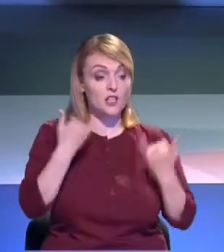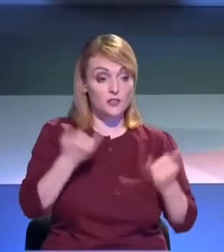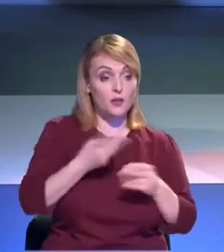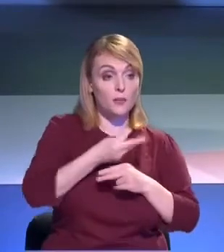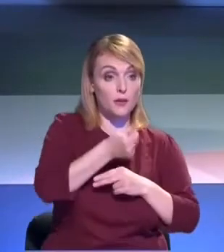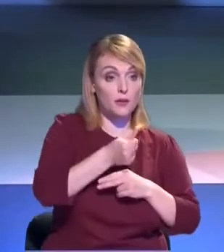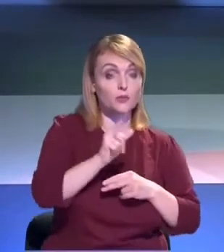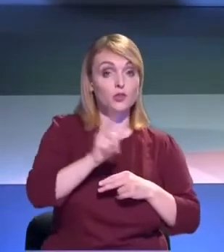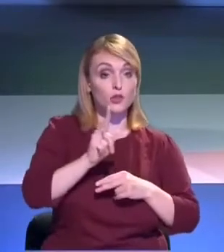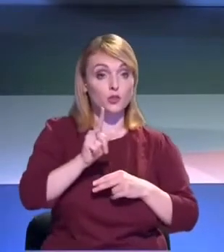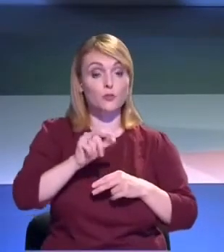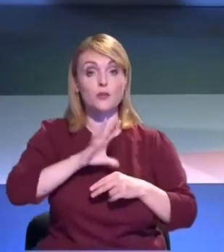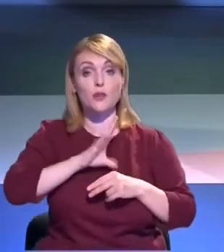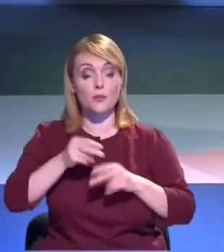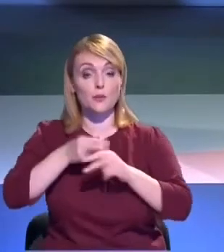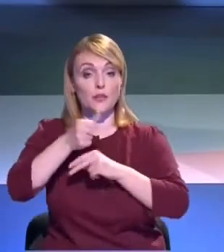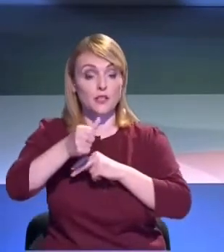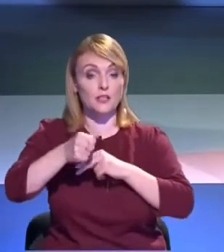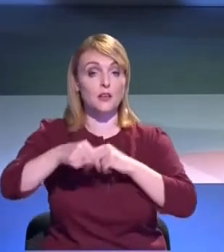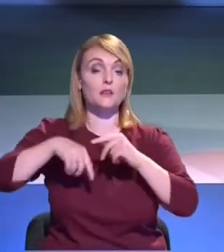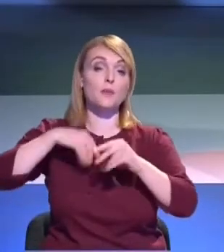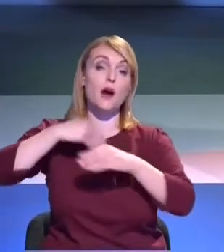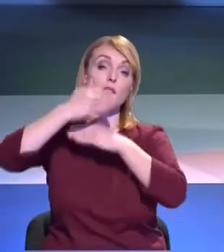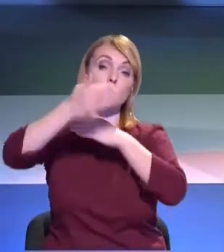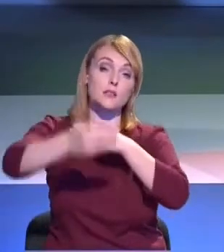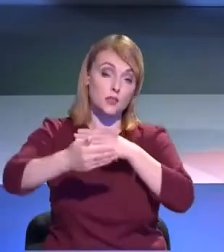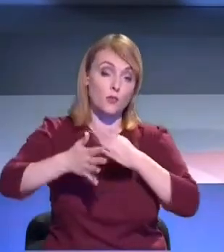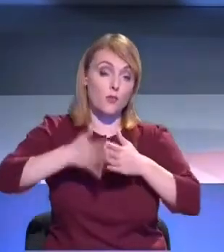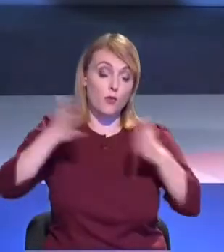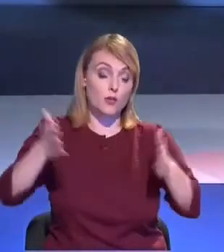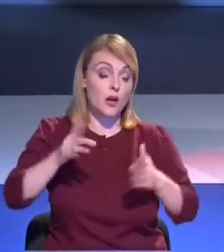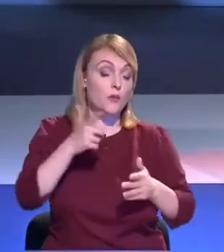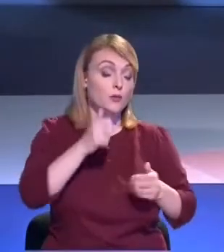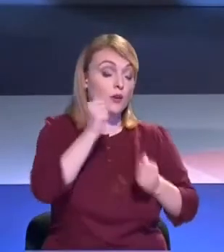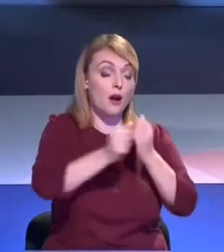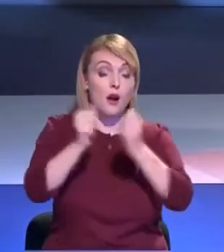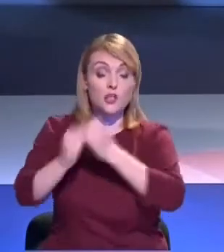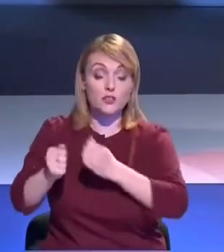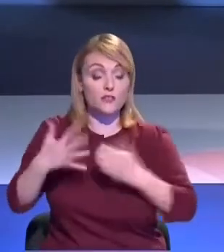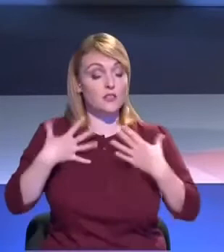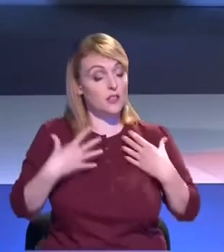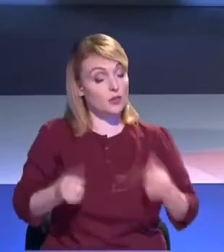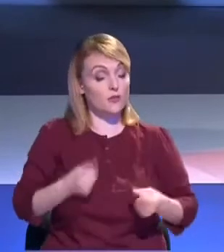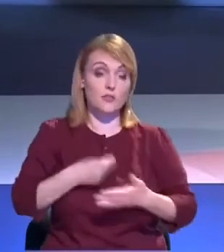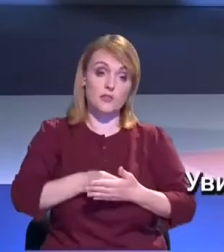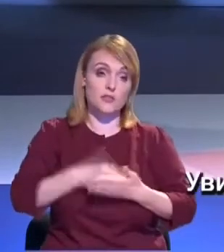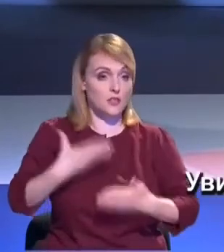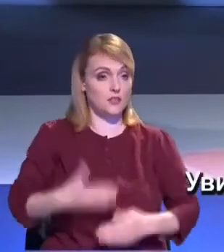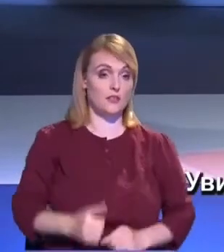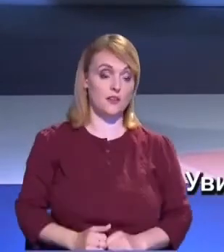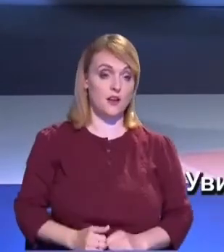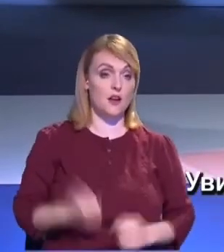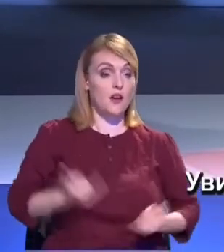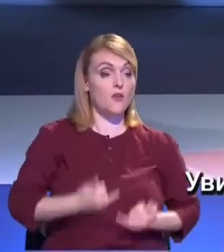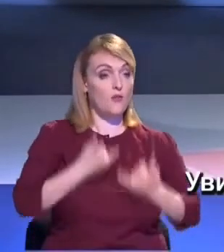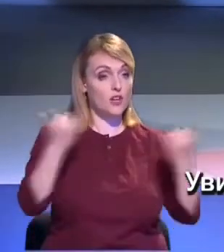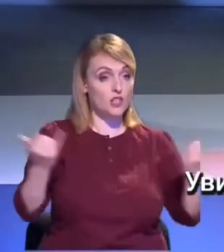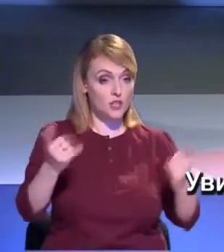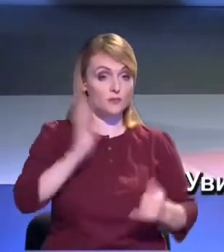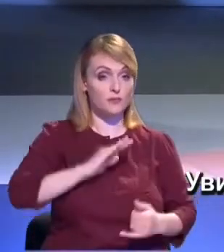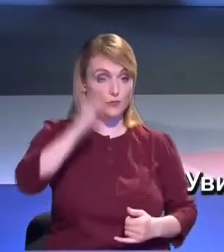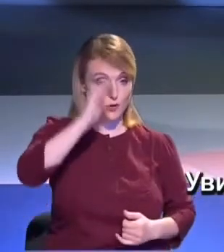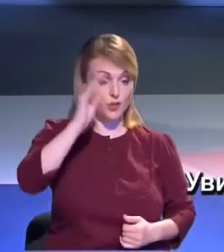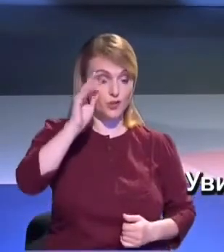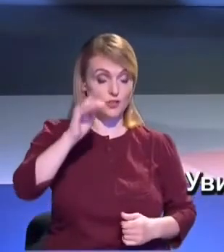pentru a nu plăti mai târziu, mai mult. Pentru că, sănătatea fiecăruia din noi este mai presus de toate. Stimați telespectatori, ne